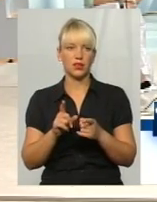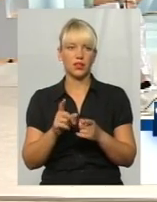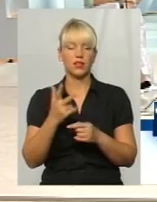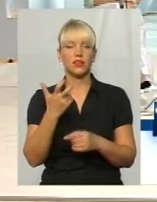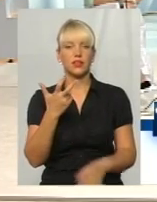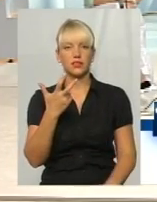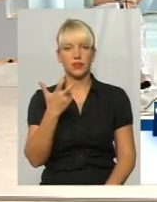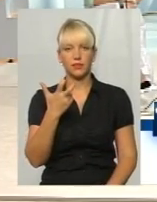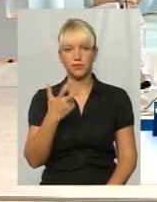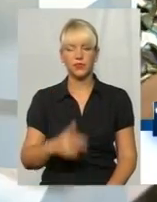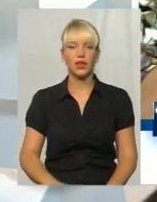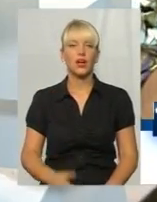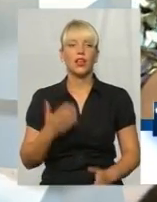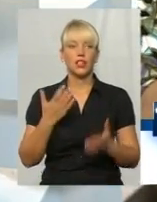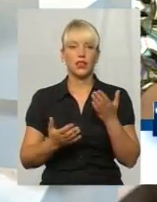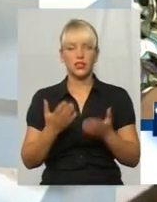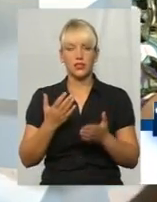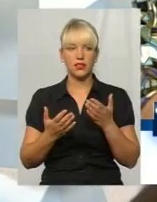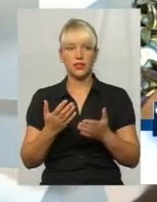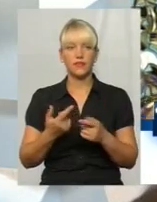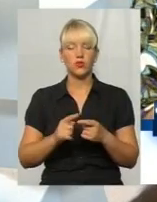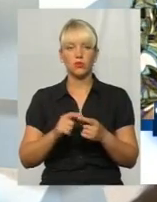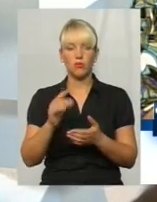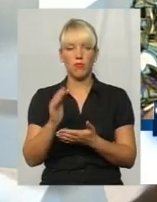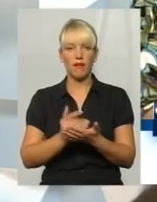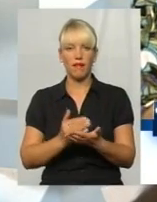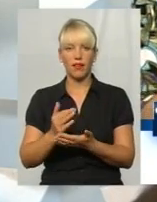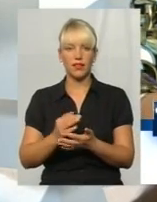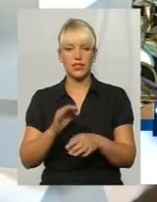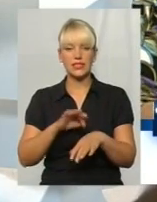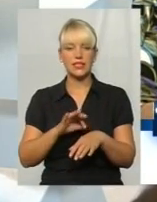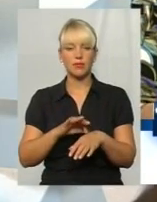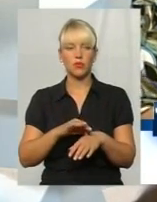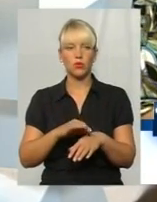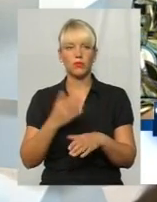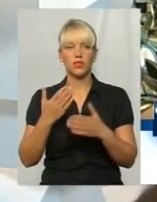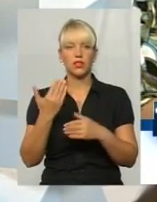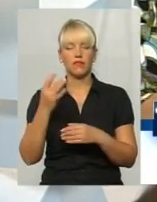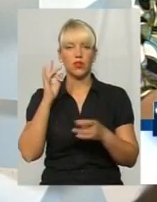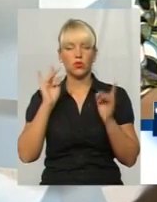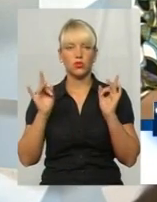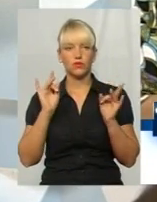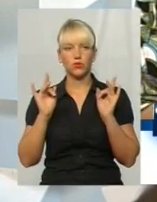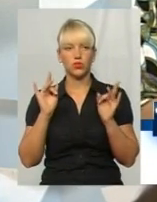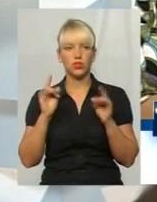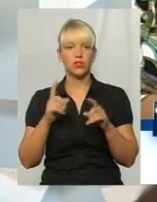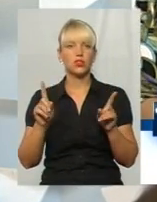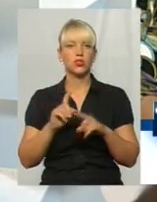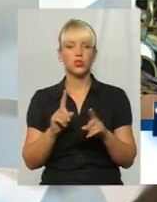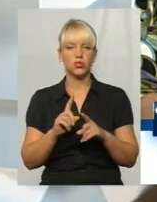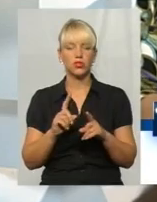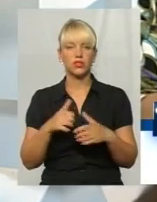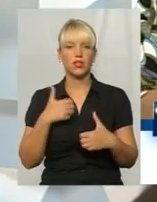Тобто, якщо раптом в тому переліку симптомів, які ви озвучили, щось